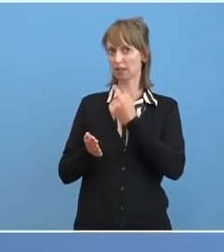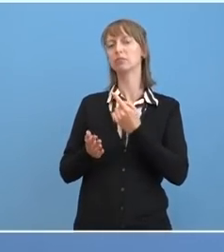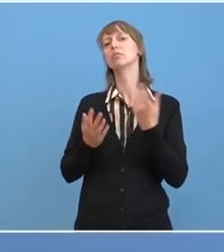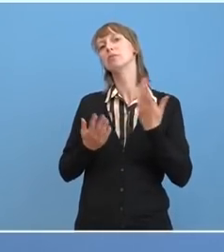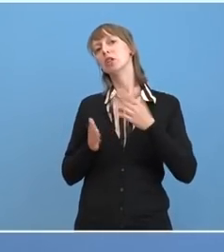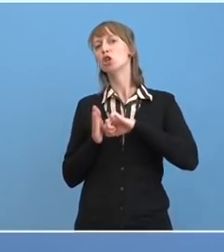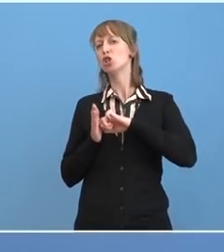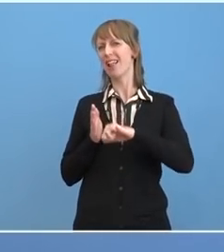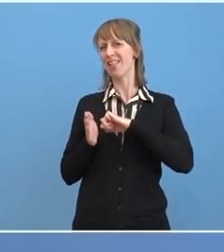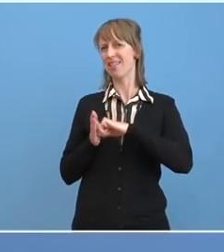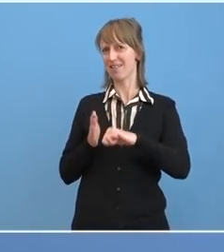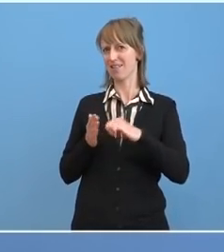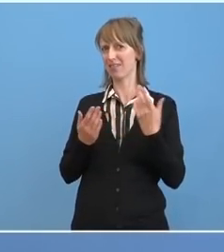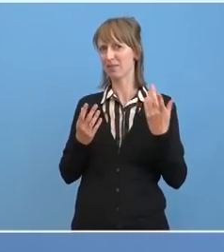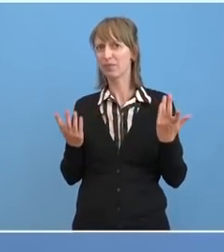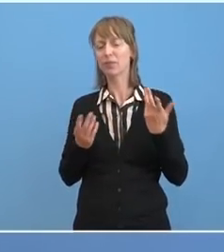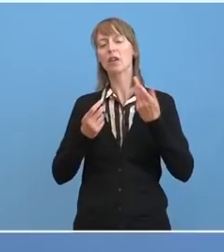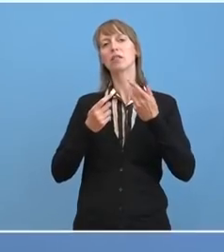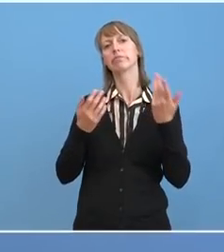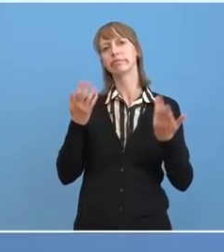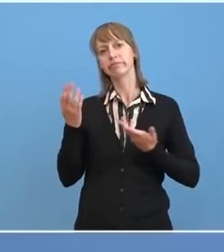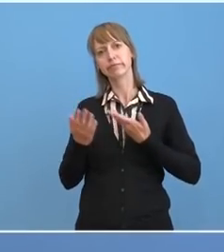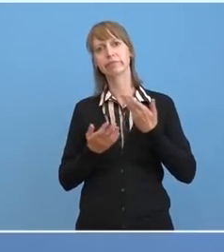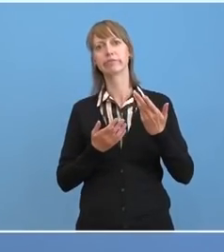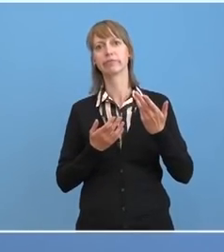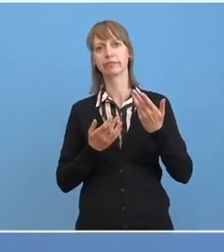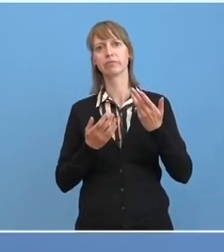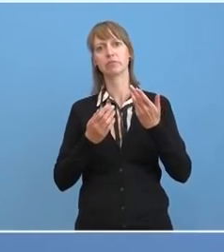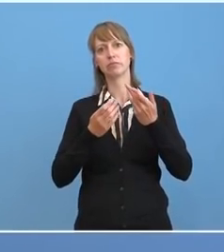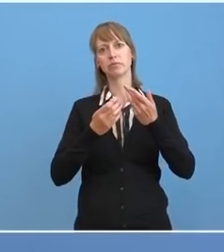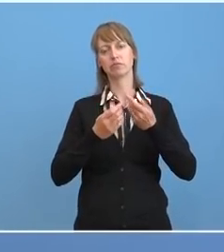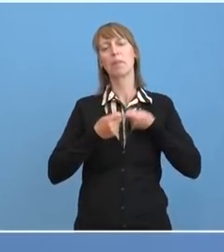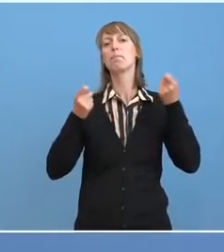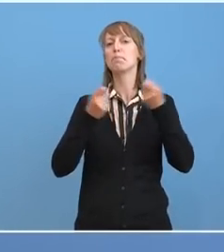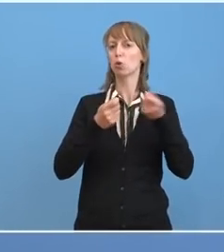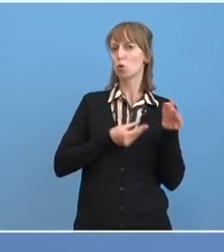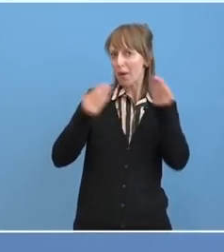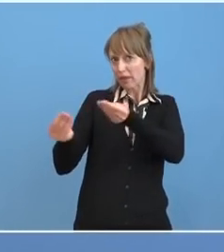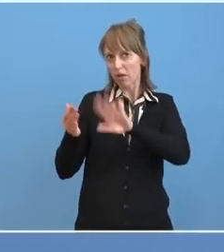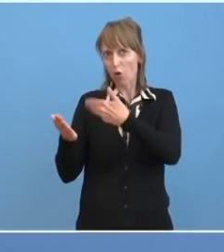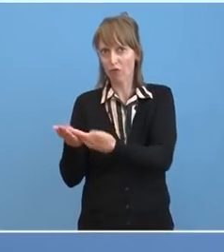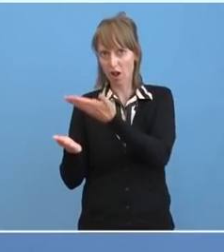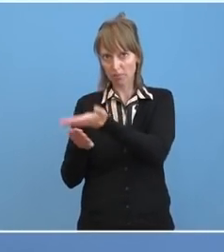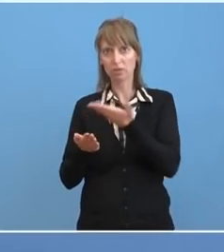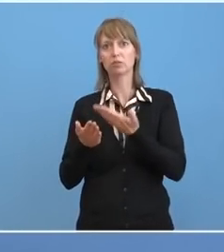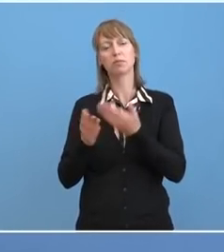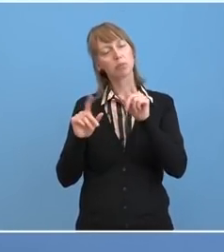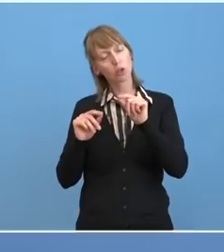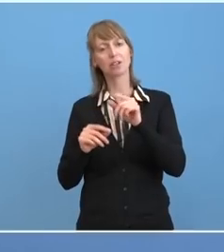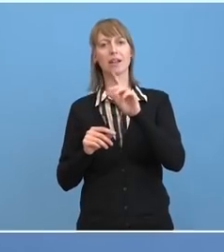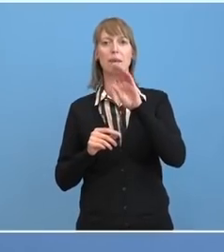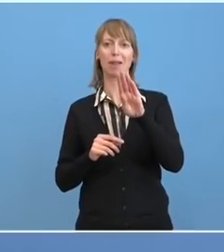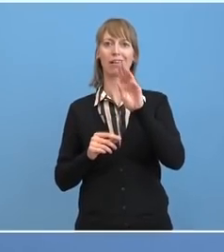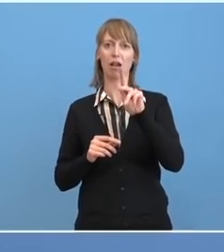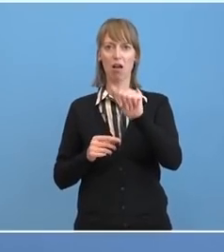halber erst einmal den Bund diese Aufgabe übernehmen zu lassen. Und das heißt eben das BKA. Und dafür gibt es